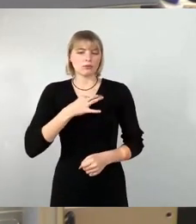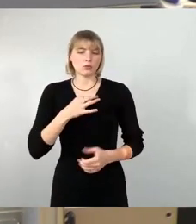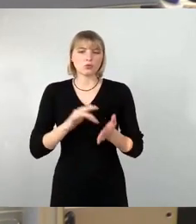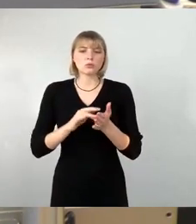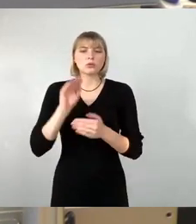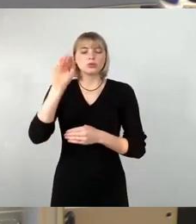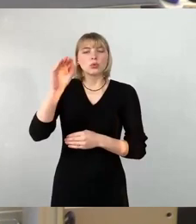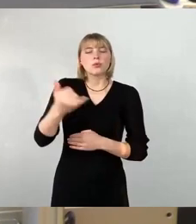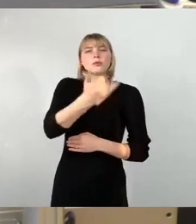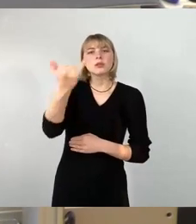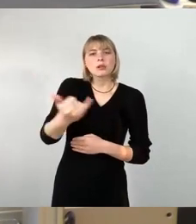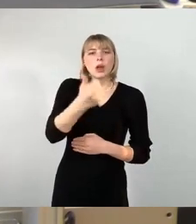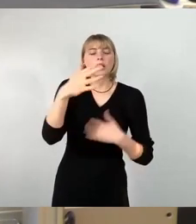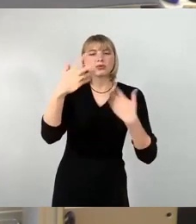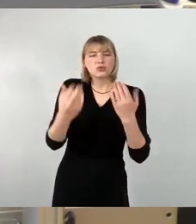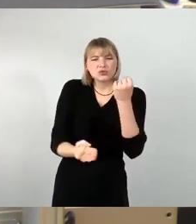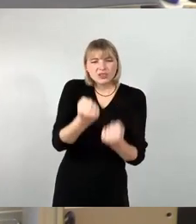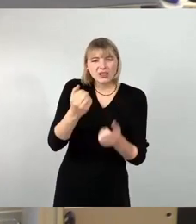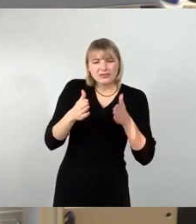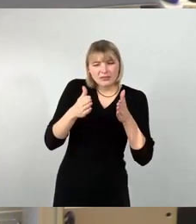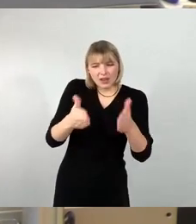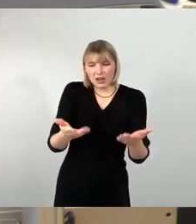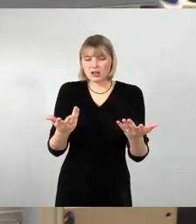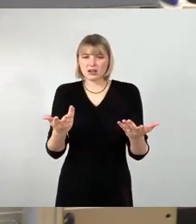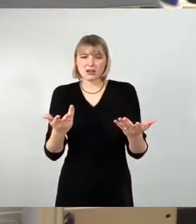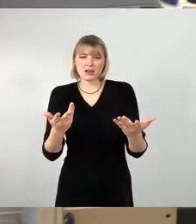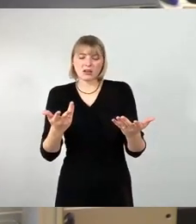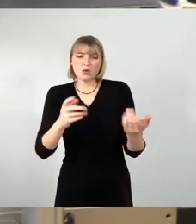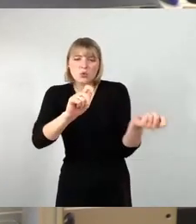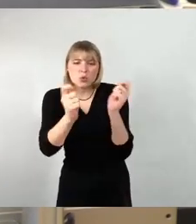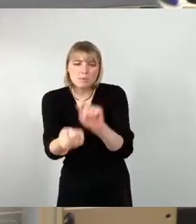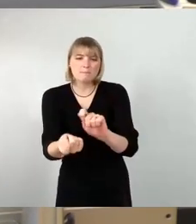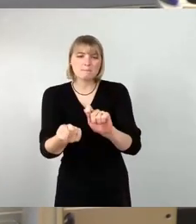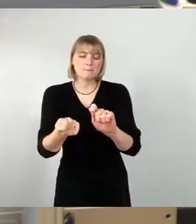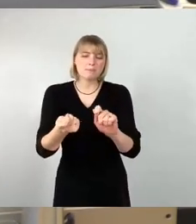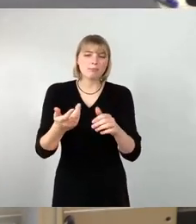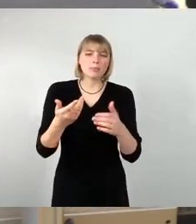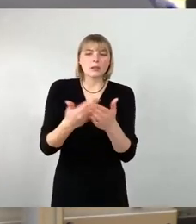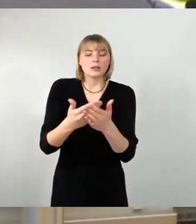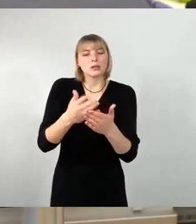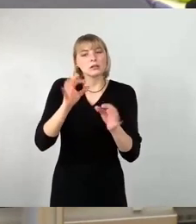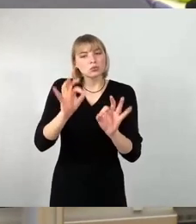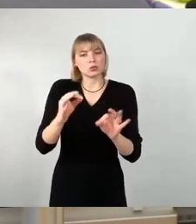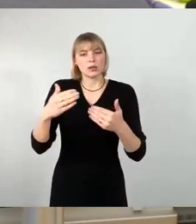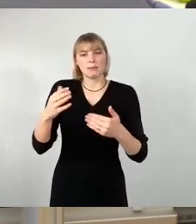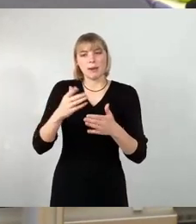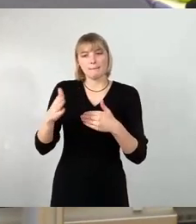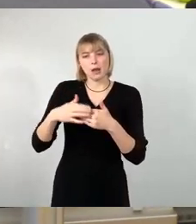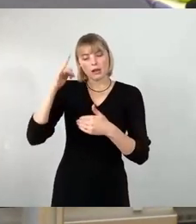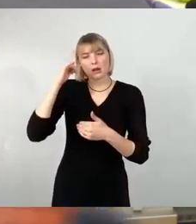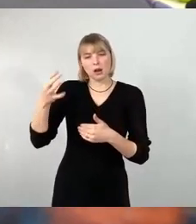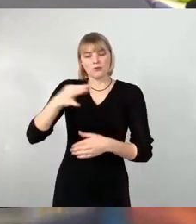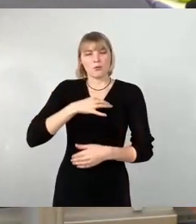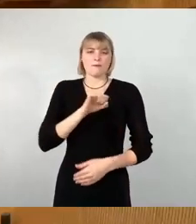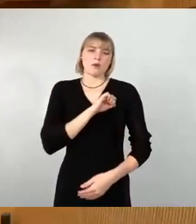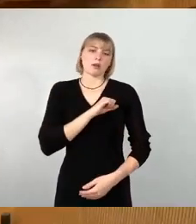auf diesem schwierigen Transpraktionsprozess gut zu begleiten. Und deshalb bitte ich herzlich um Ihre Zustimmung. Vielen Dank.